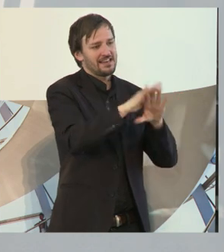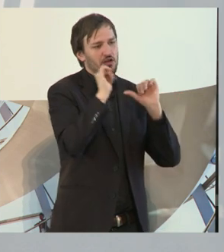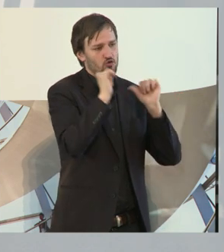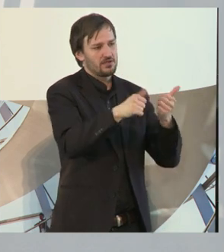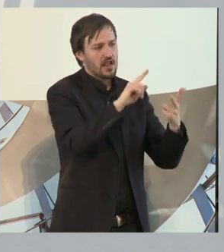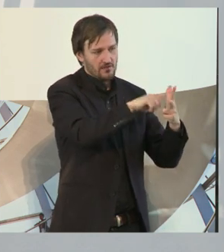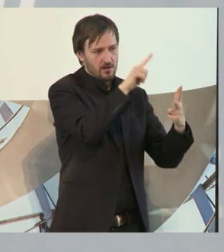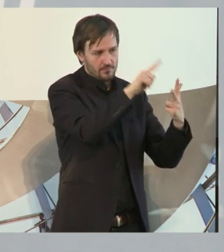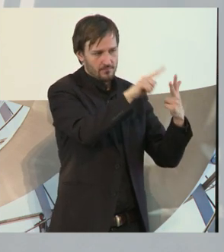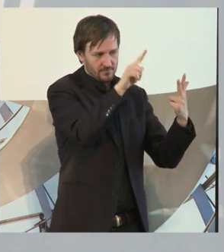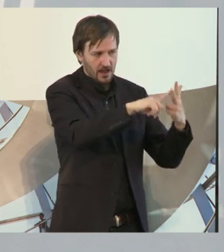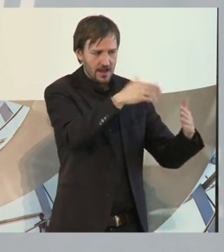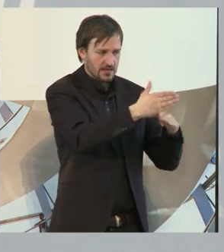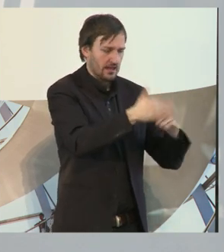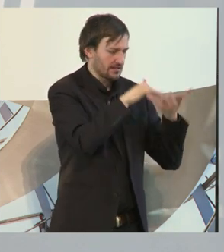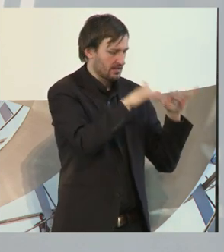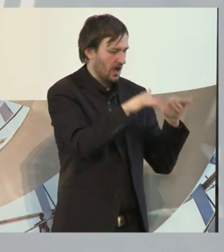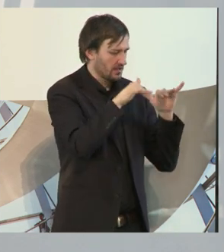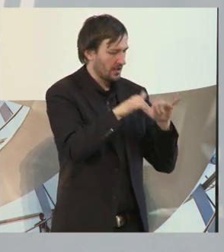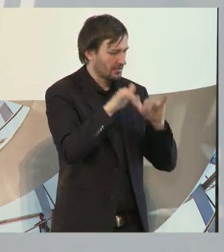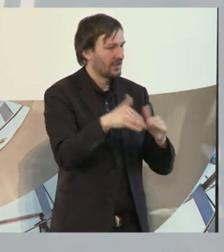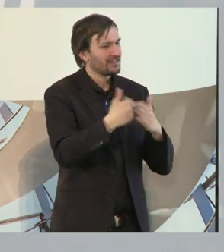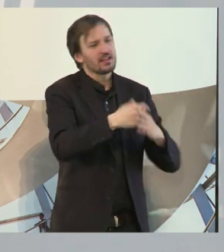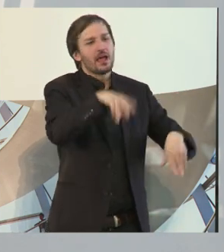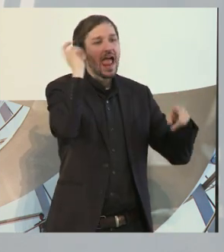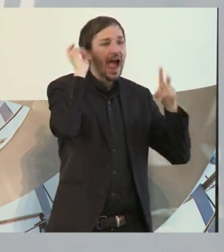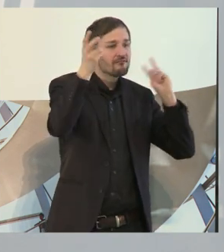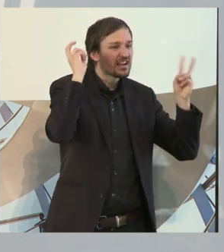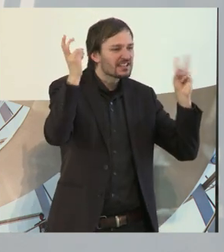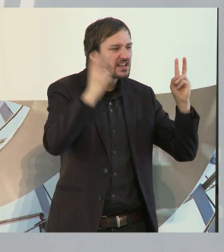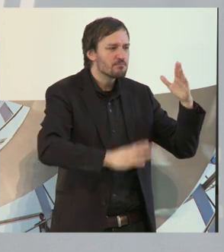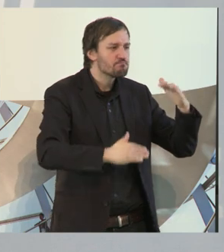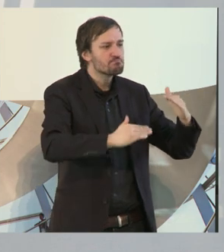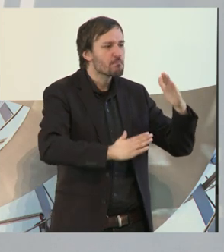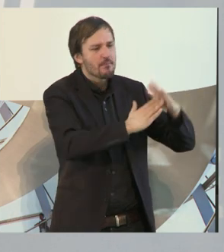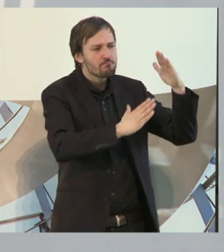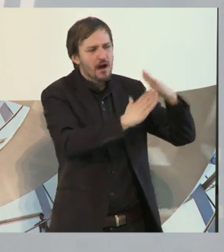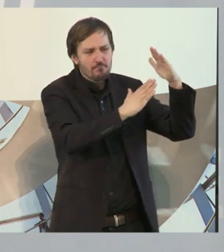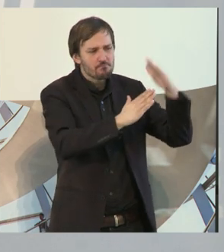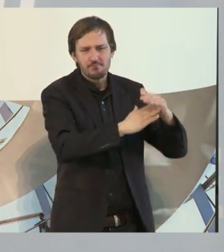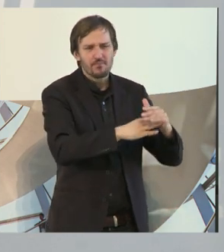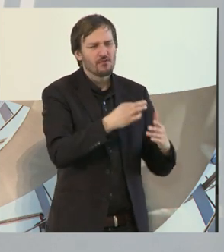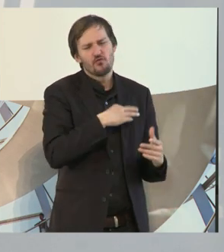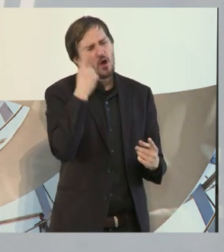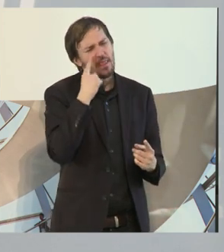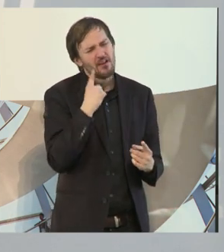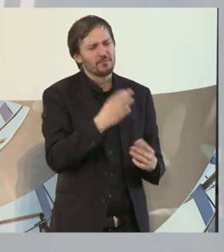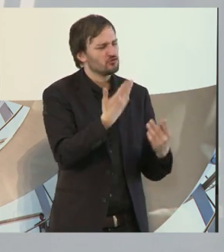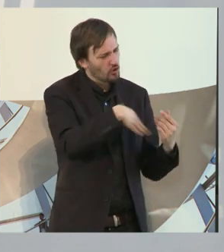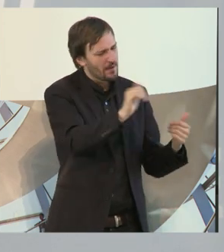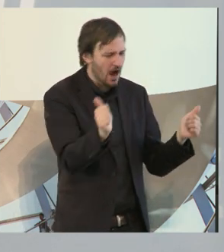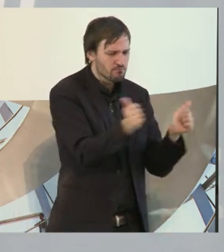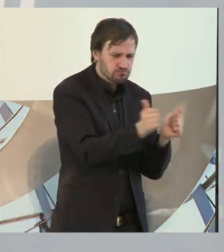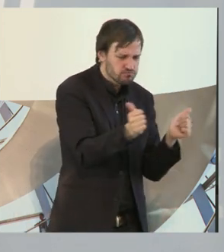ist. Also diese erwachsenen Maximierungen in der Inklusionspädagogik, die geht mir so auf die Nerven, dass es also